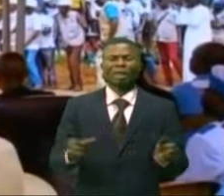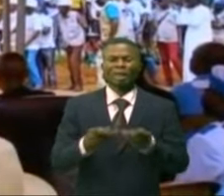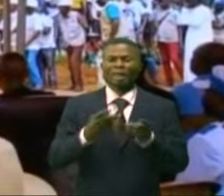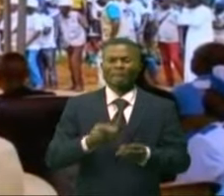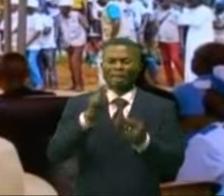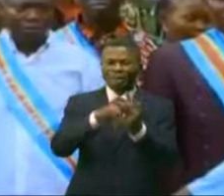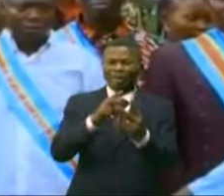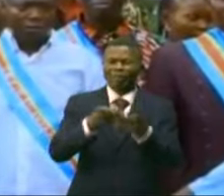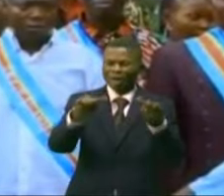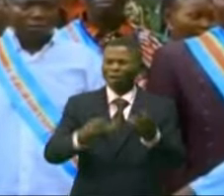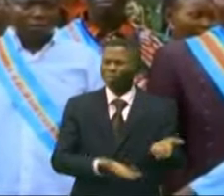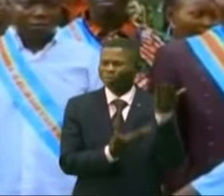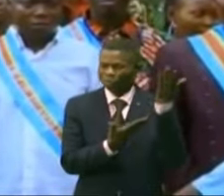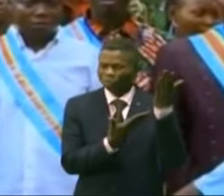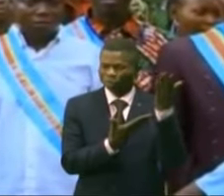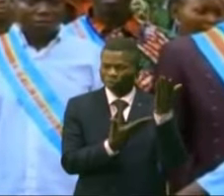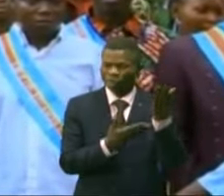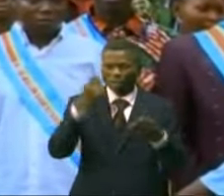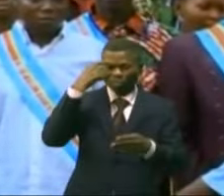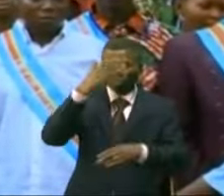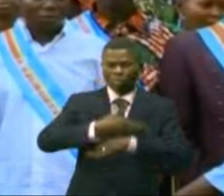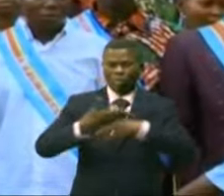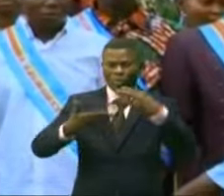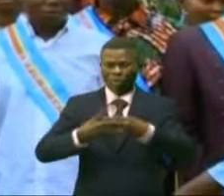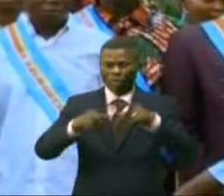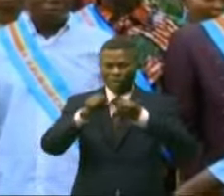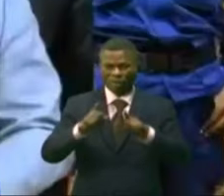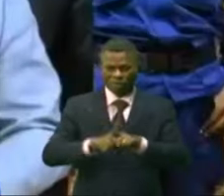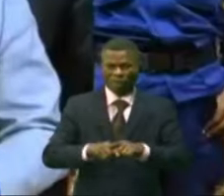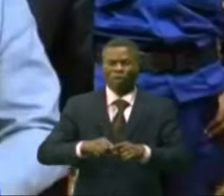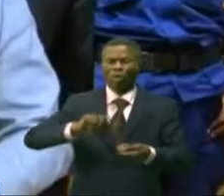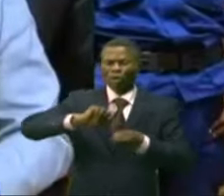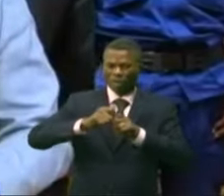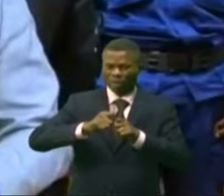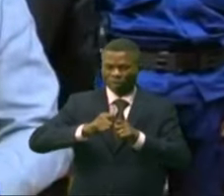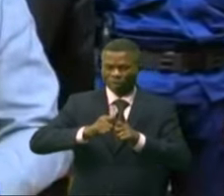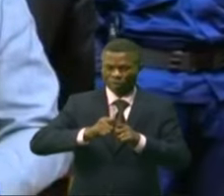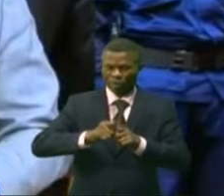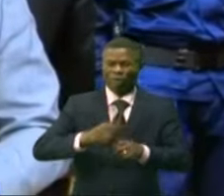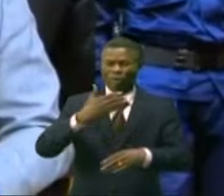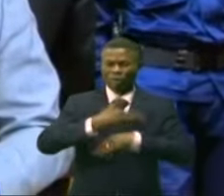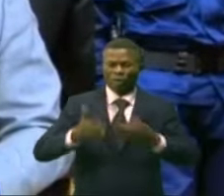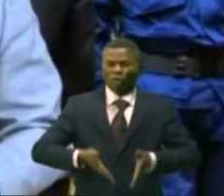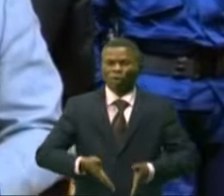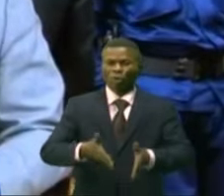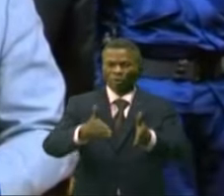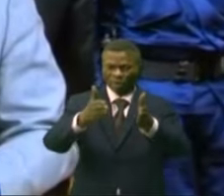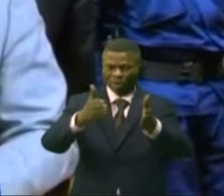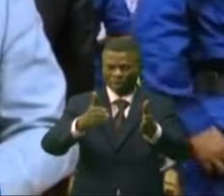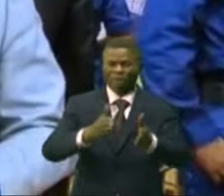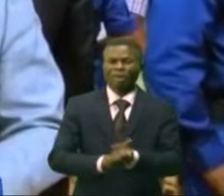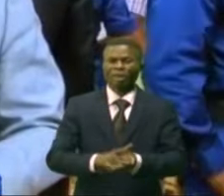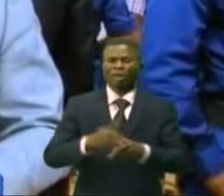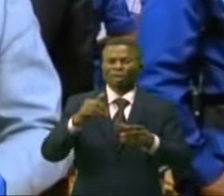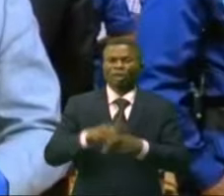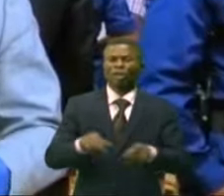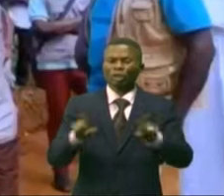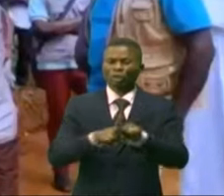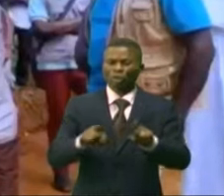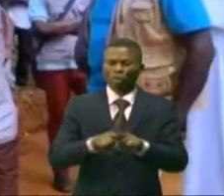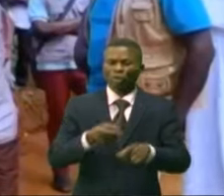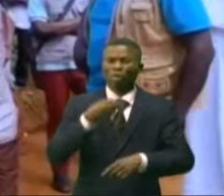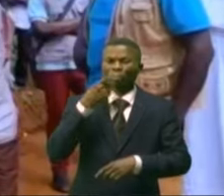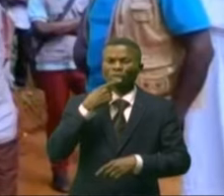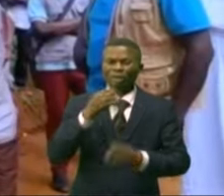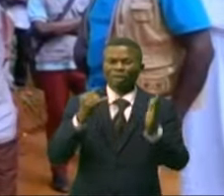prépondérable à la construction et à la réhabilitation des infrastructures routières telles que déclinées dans